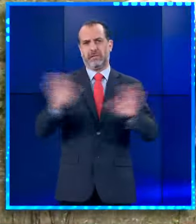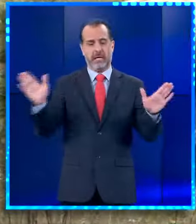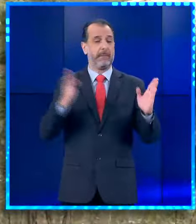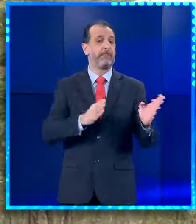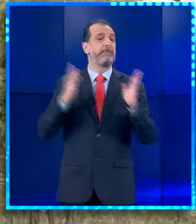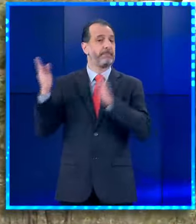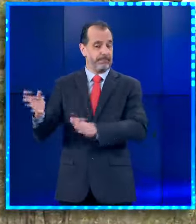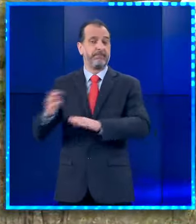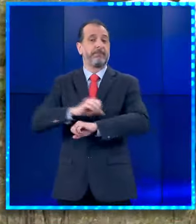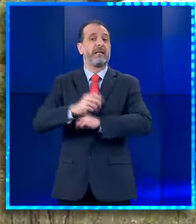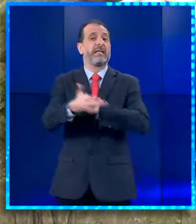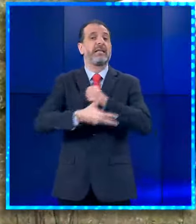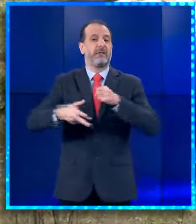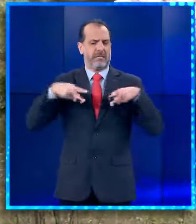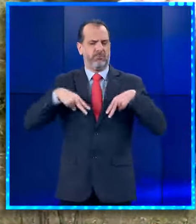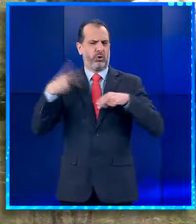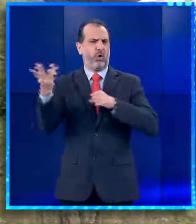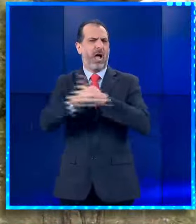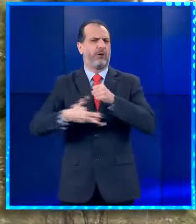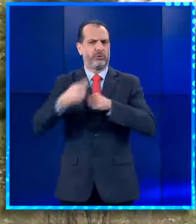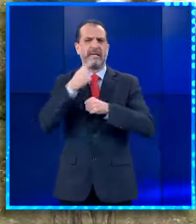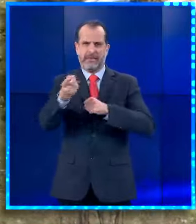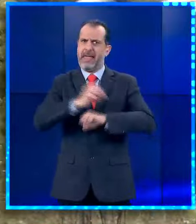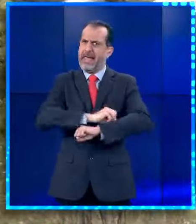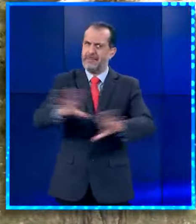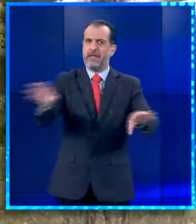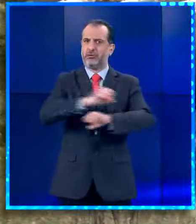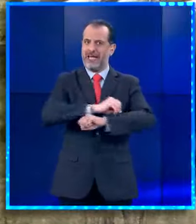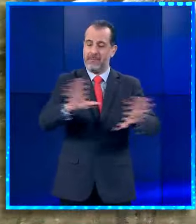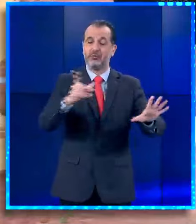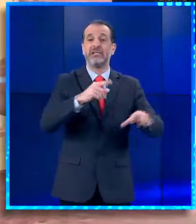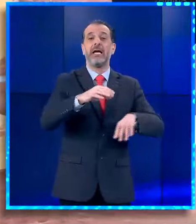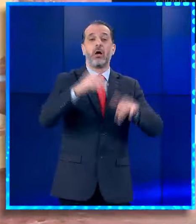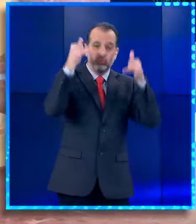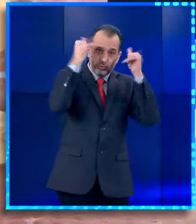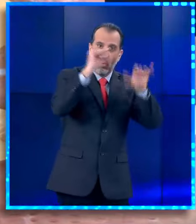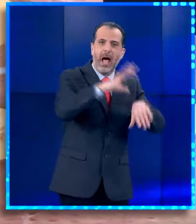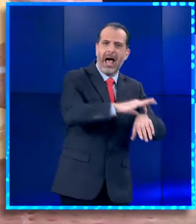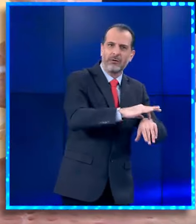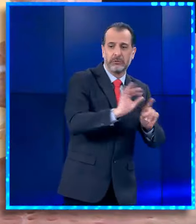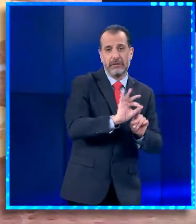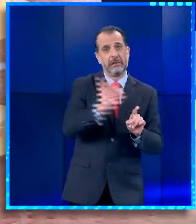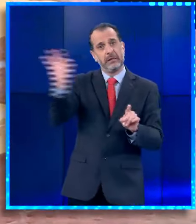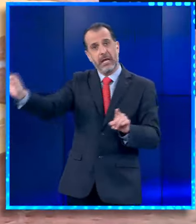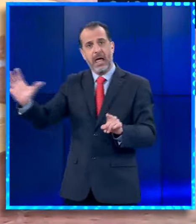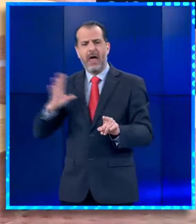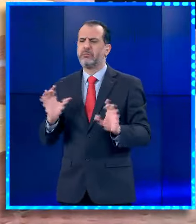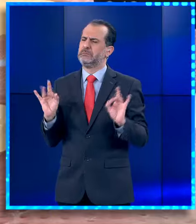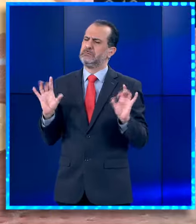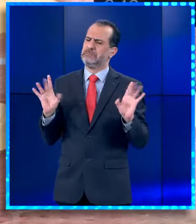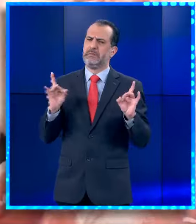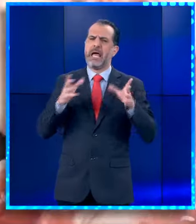στιγμή ξεκινάει η εξτρατεία ενημέρωσης των καταναλωτών για το ότι δεν υπάρχει κανένα πρόβλημα από την κατανάλωση κρέατος,